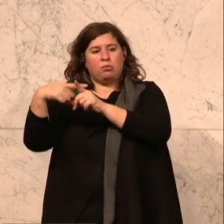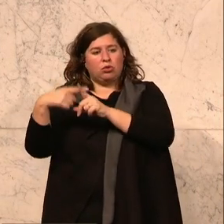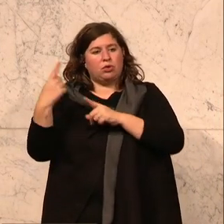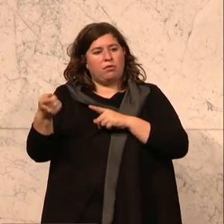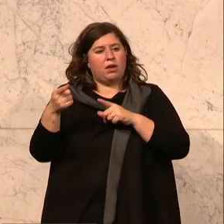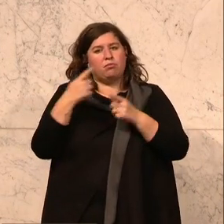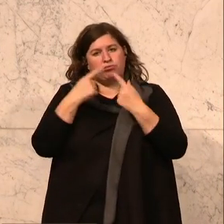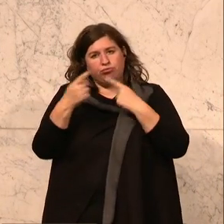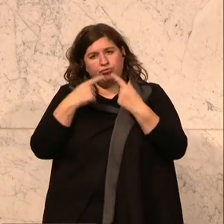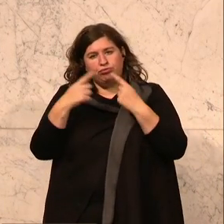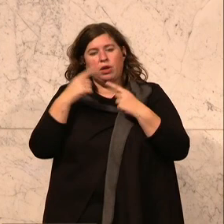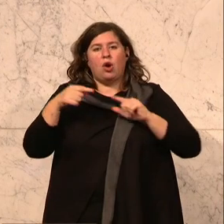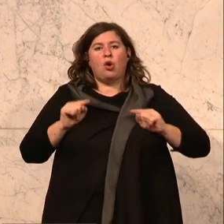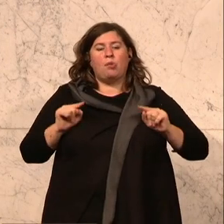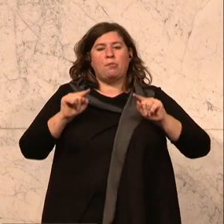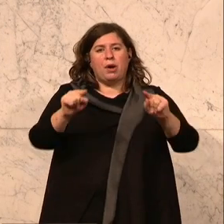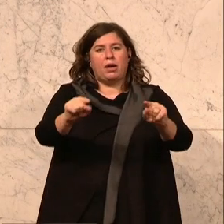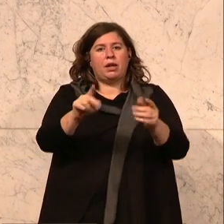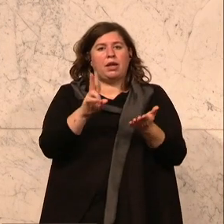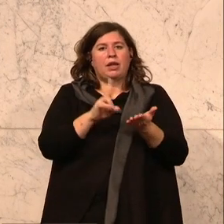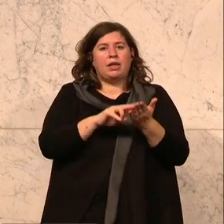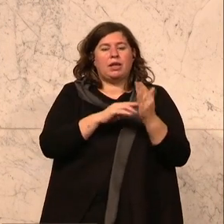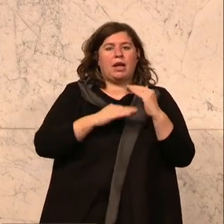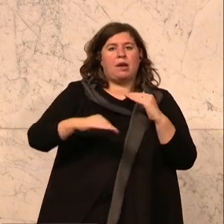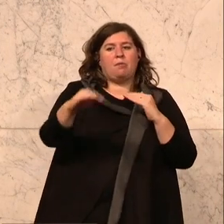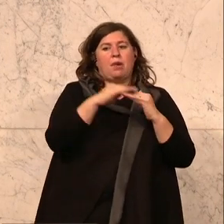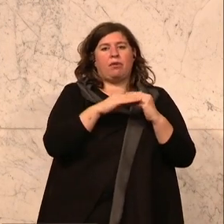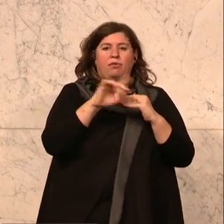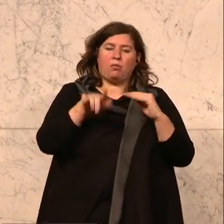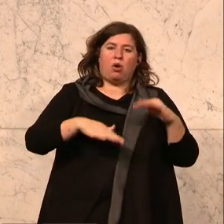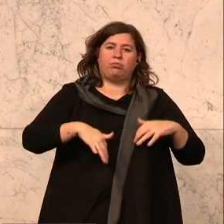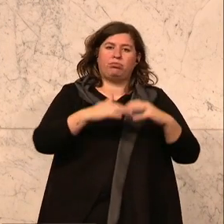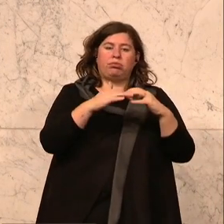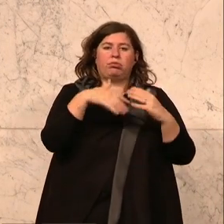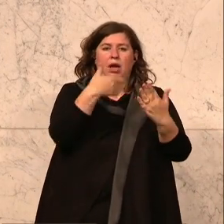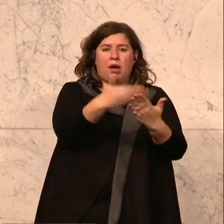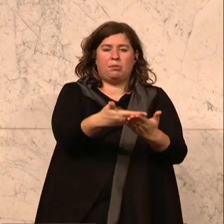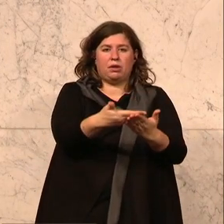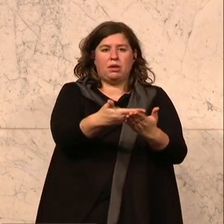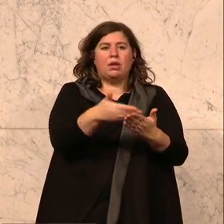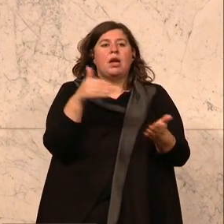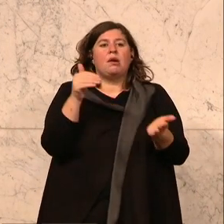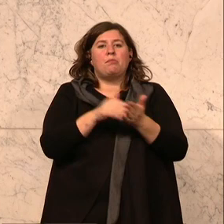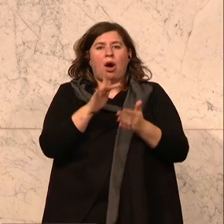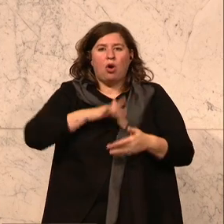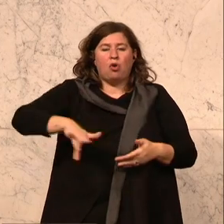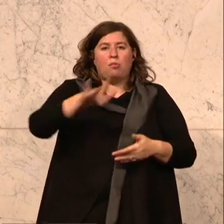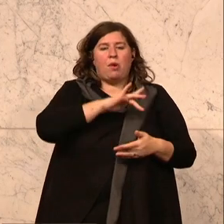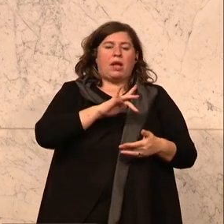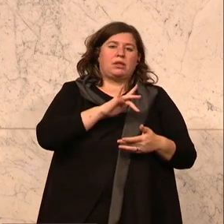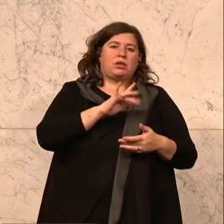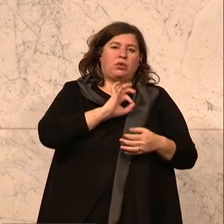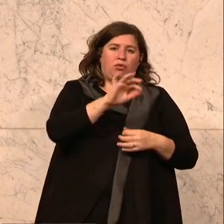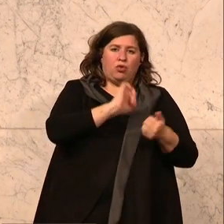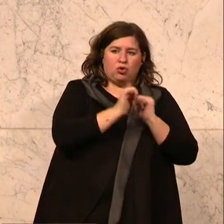dementsprechend auch eine digitale Plattform auch zu bieten. Wir brauchen den Platz für den Sport. Im ORF Sport Plus